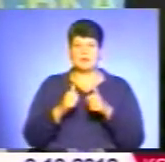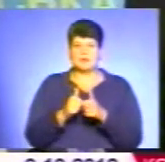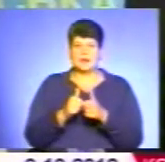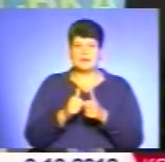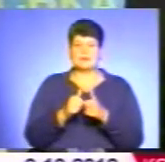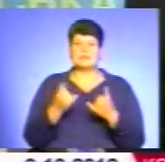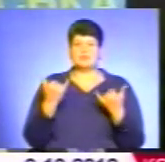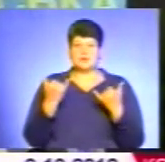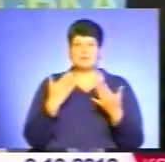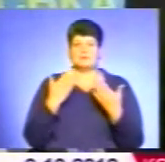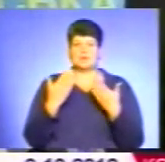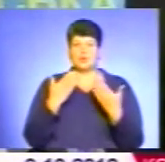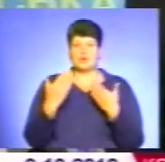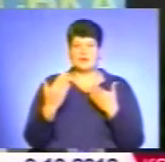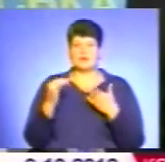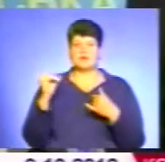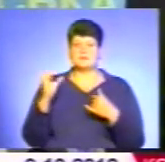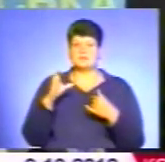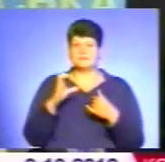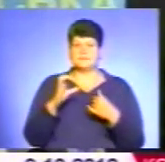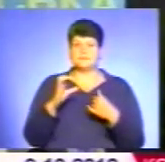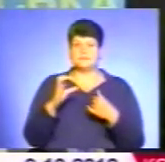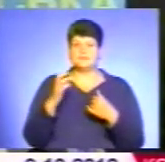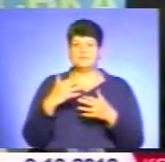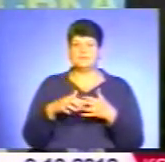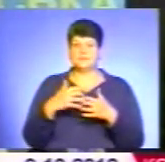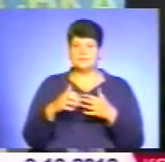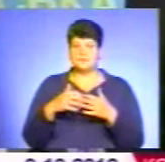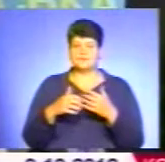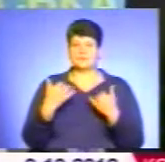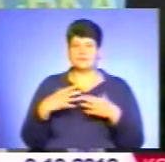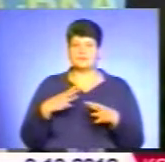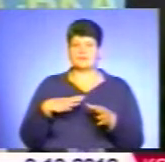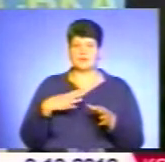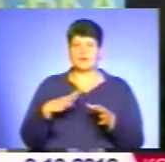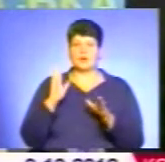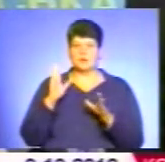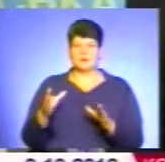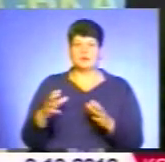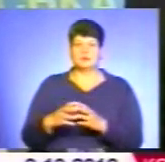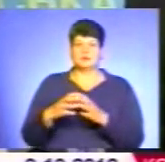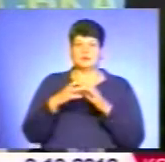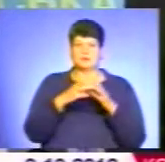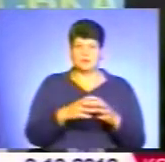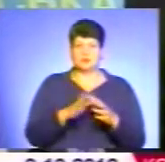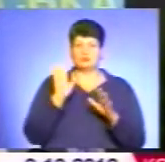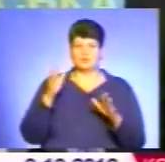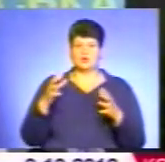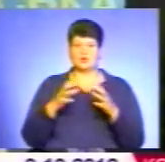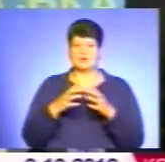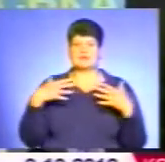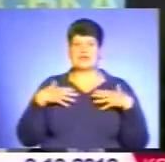десь спілкувалися з Євгерем Степановичем. З Херсона вже очікується, будуть колективи. Будуть колективи з Криму.